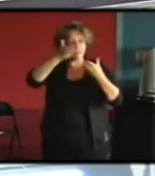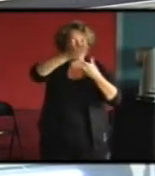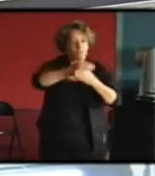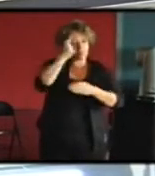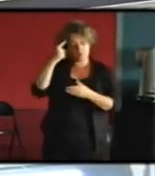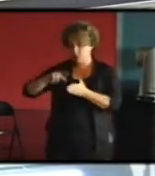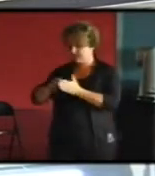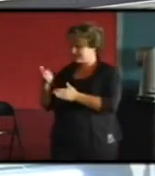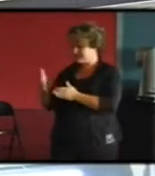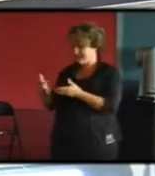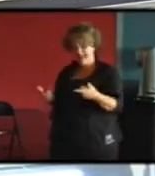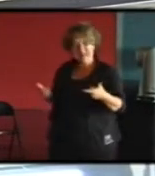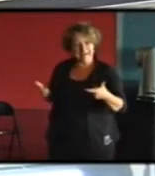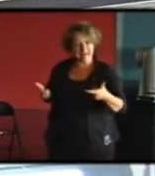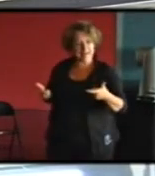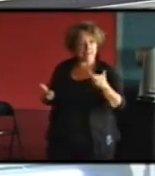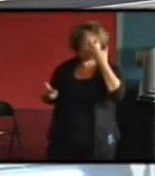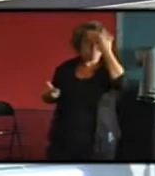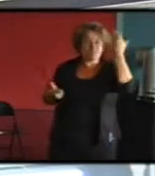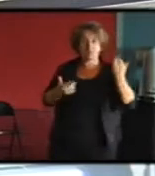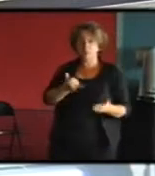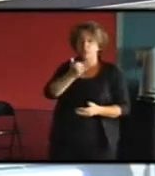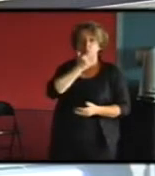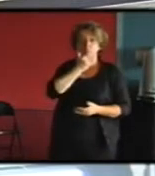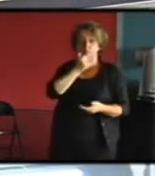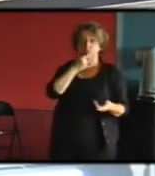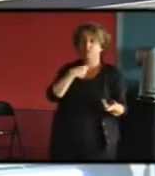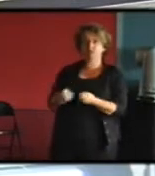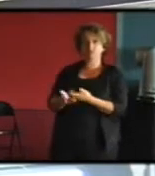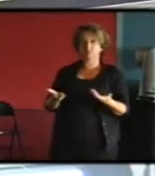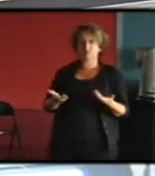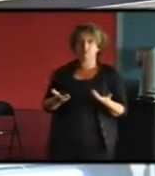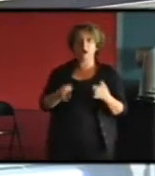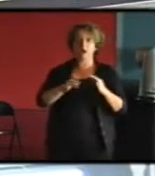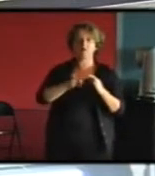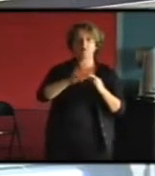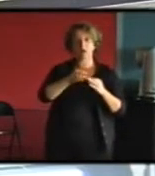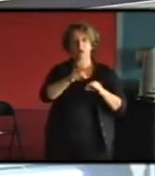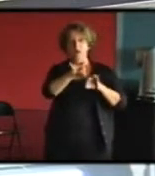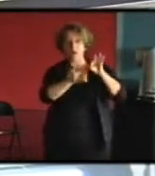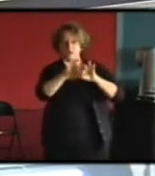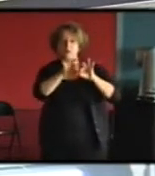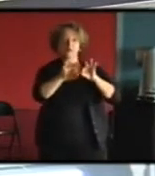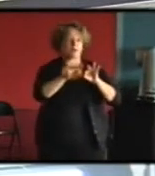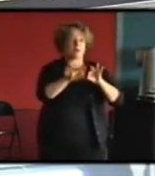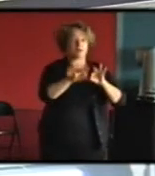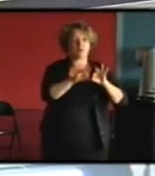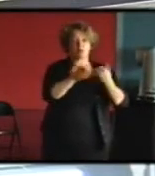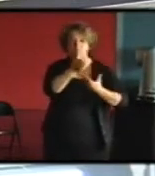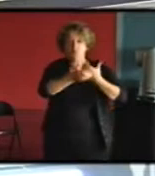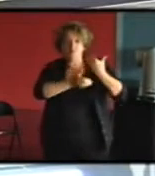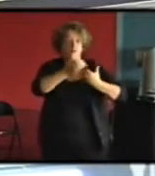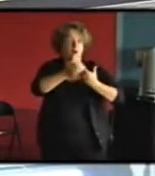technique donc effectivement sur le thermique avec notamment tout ce qui est relatif à la